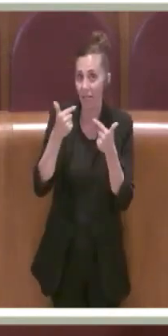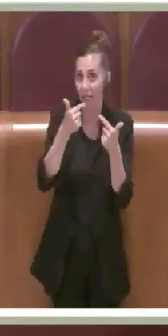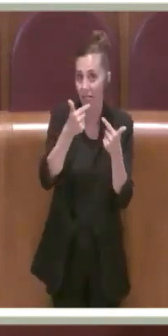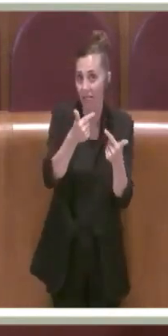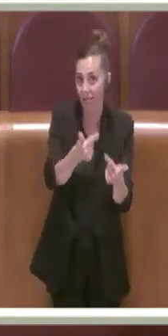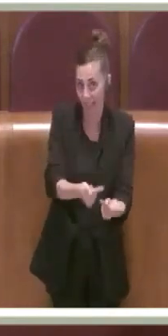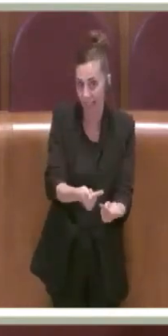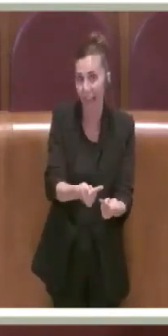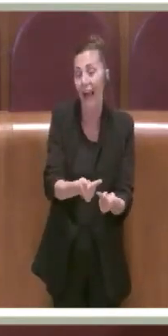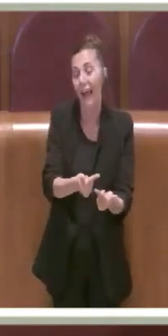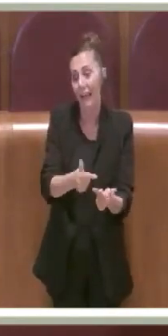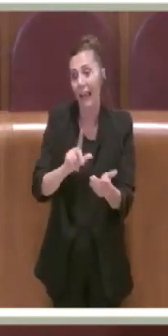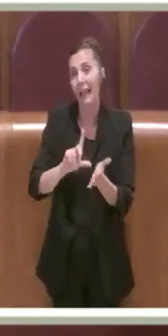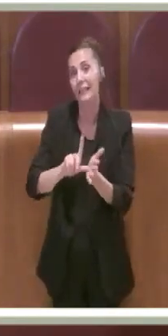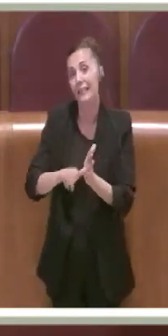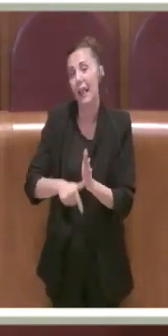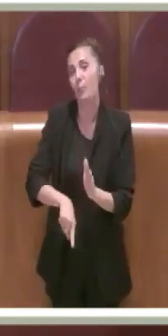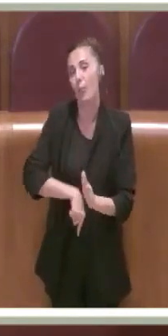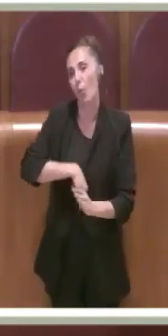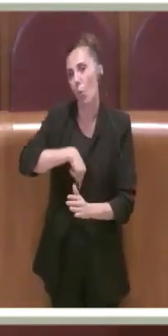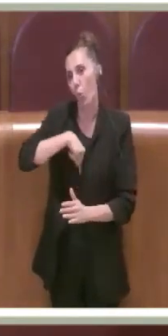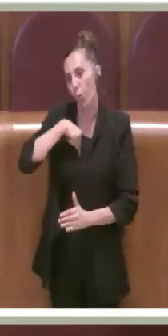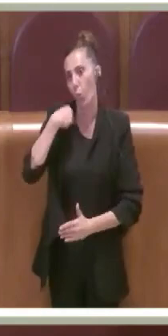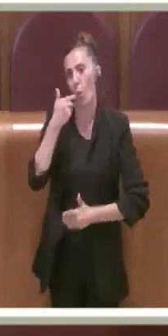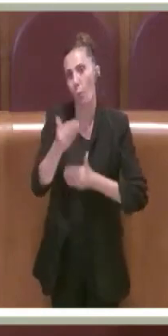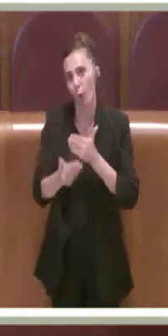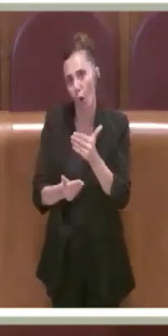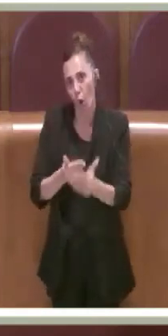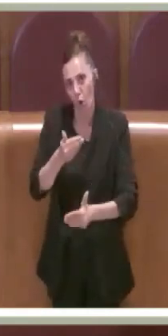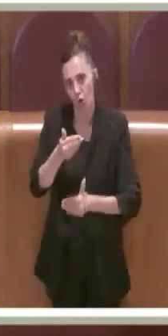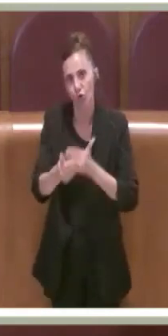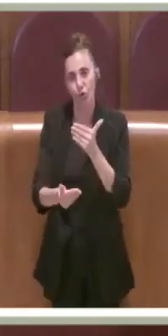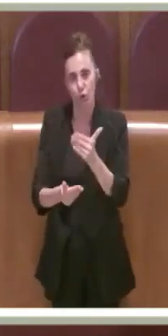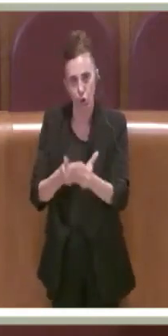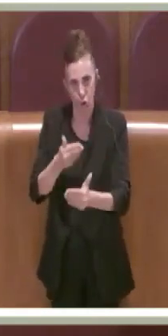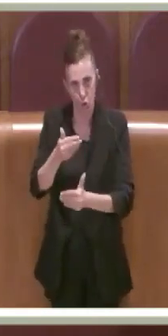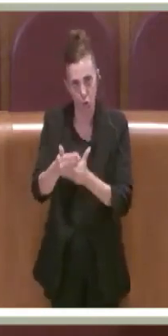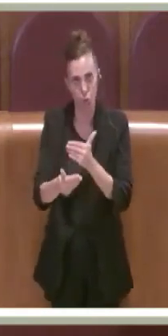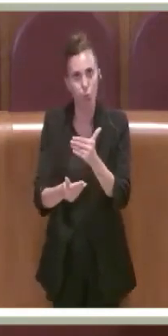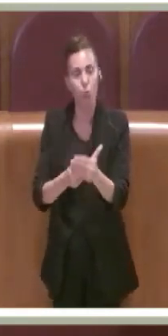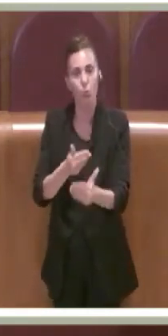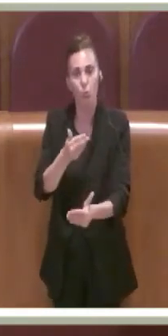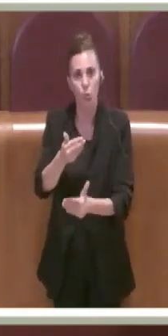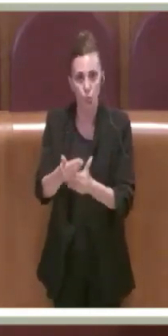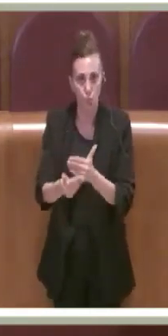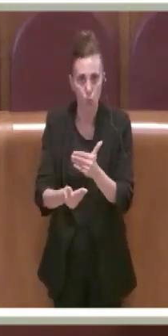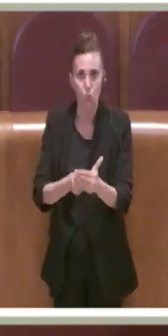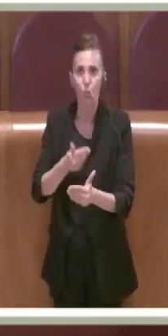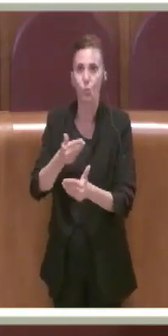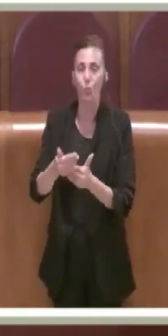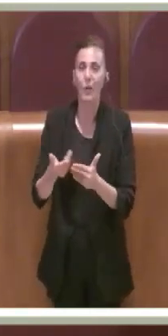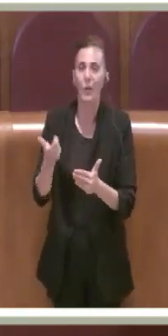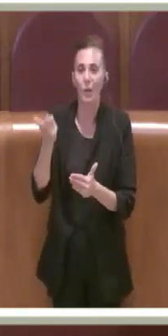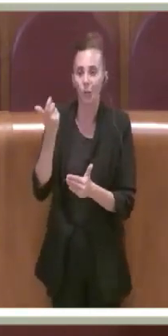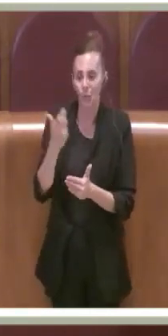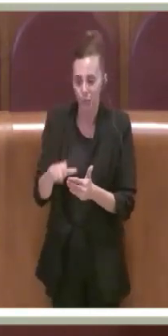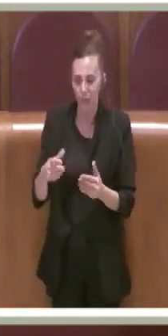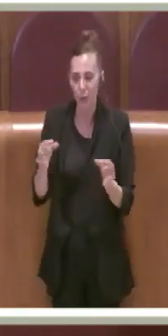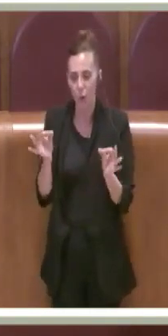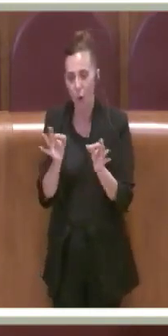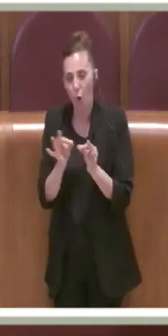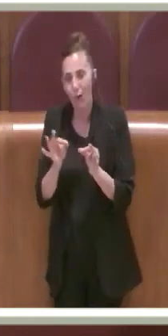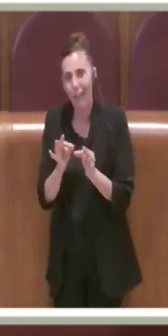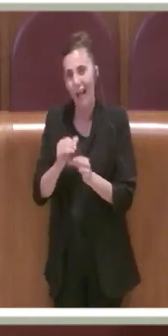lunghi. Lì c'è una procedura con il concordato preventivo in continuità